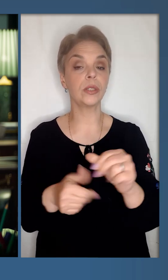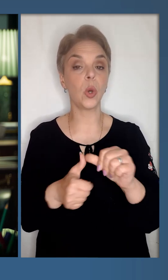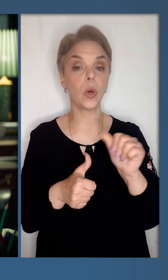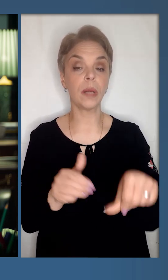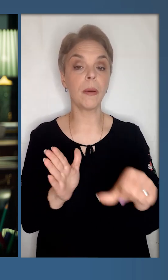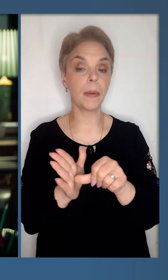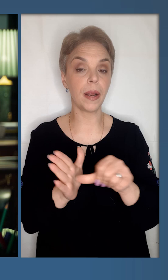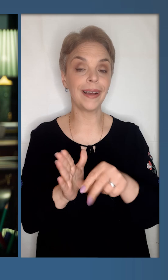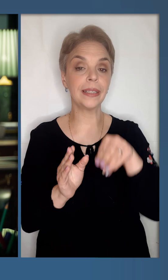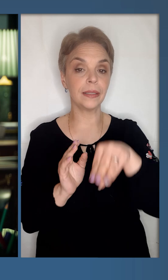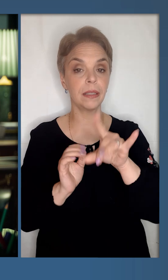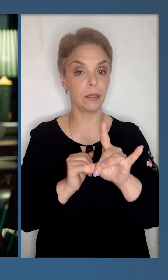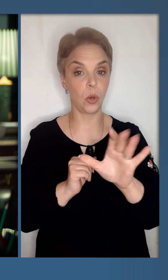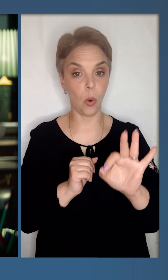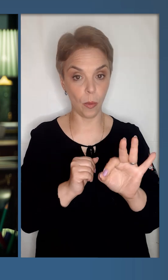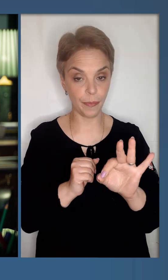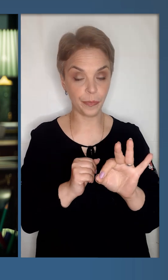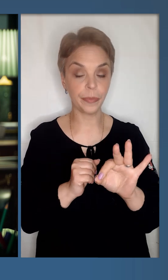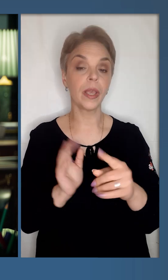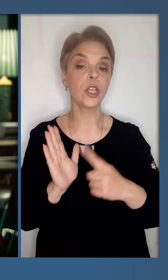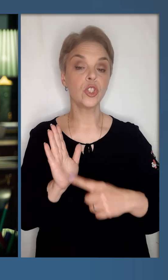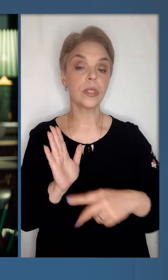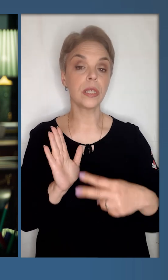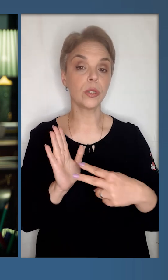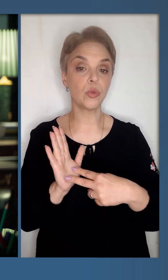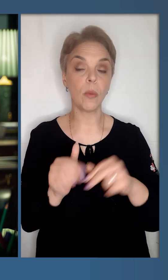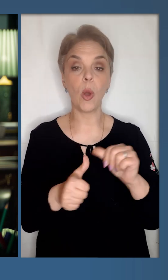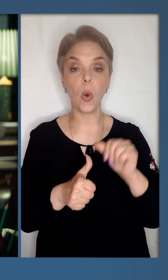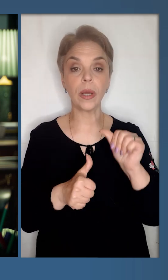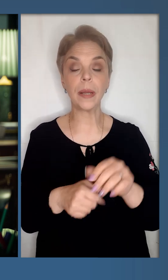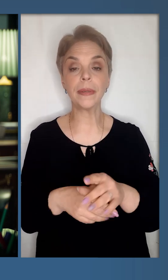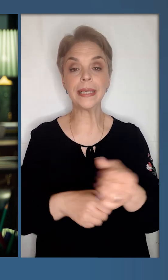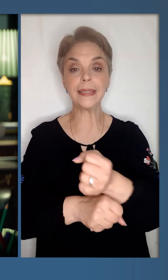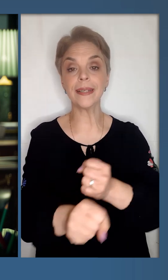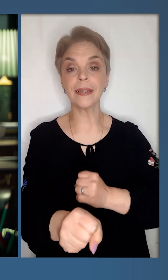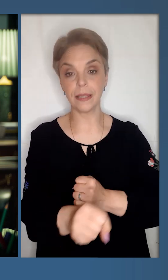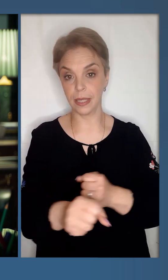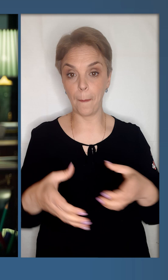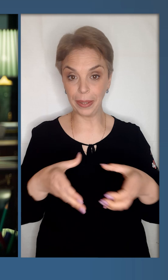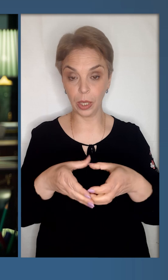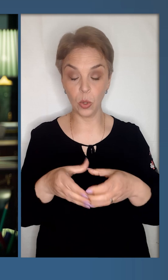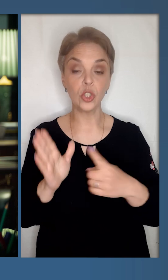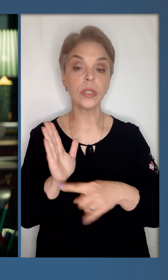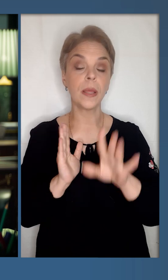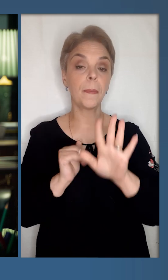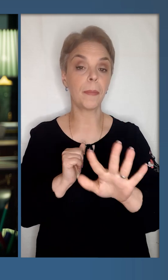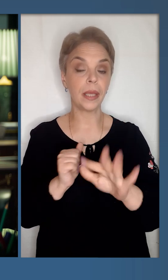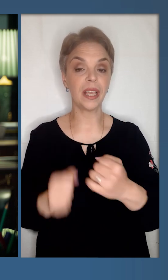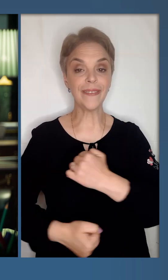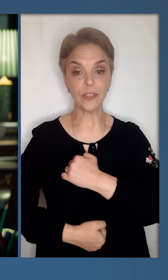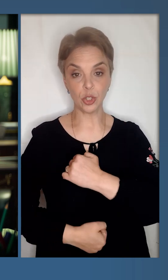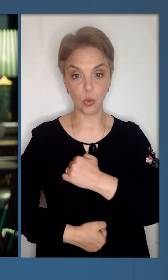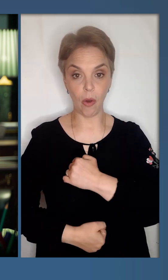112-та окрема бригада ТРО, 67-й окремий стрілецький батальйон, 65